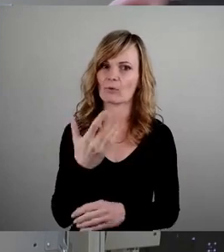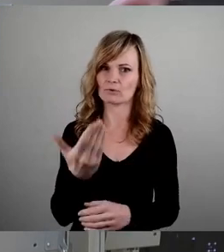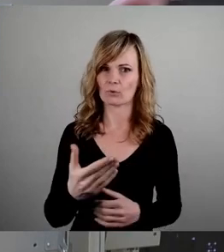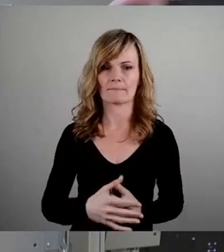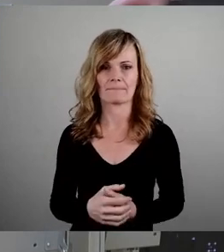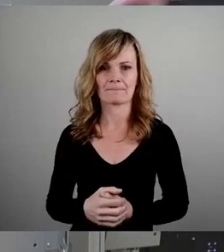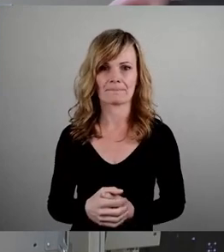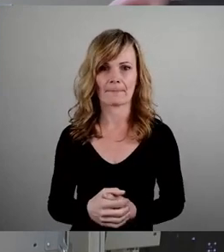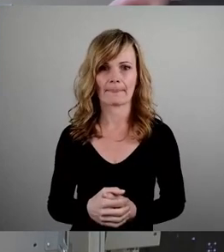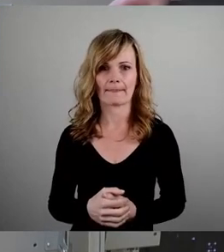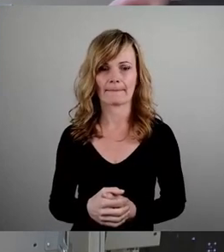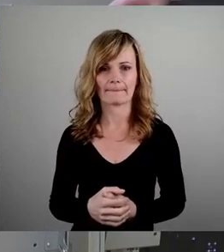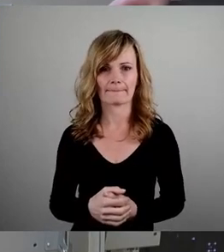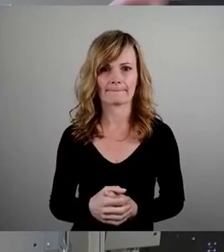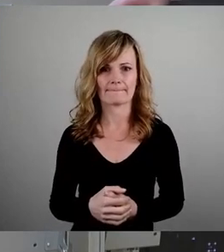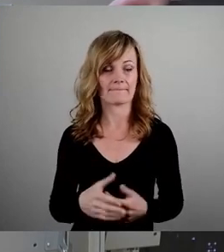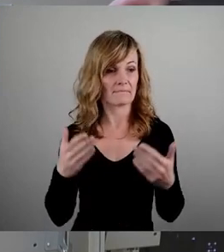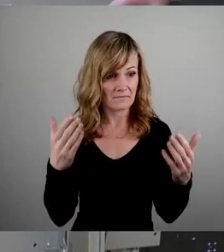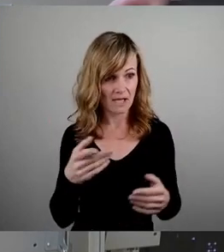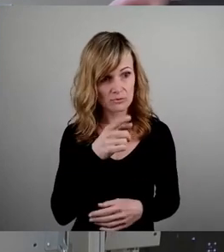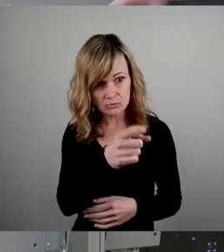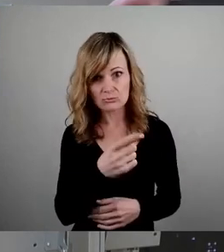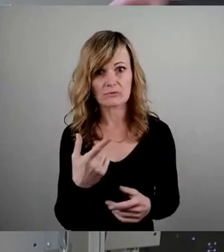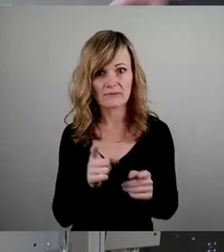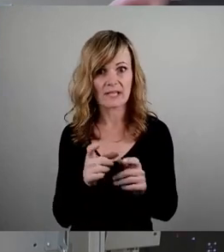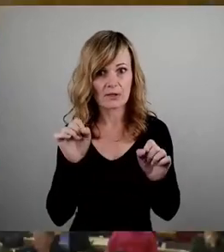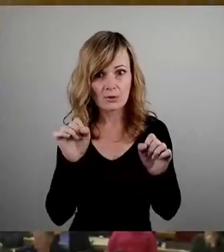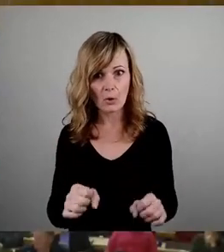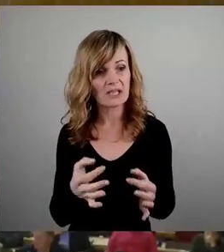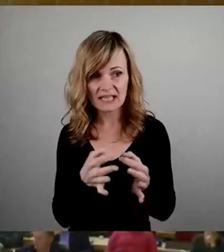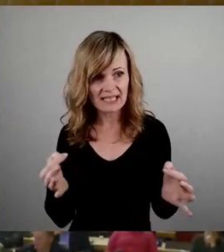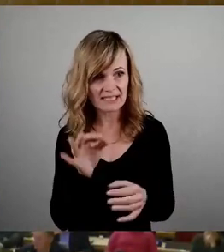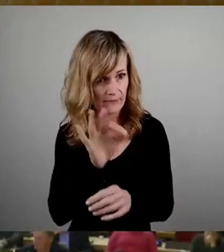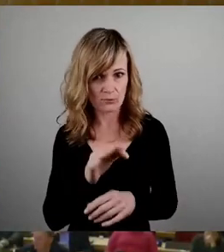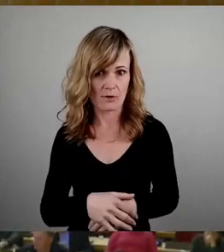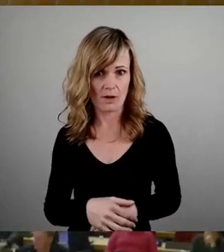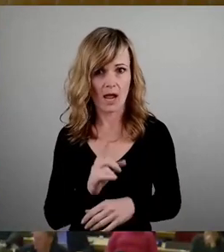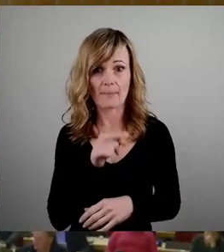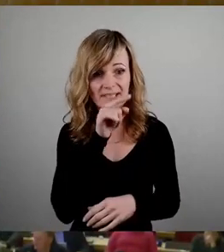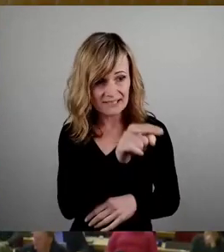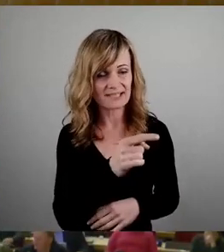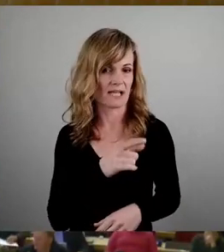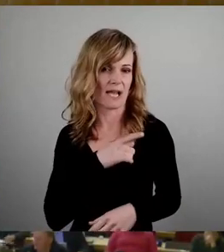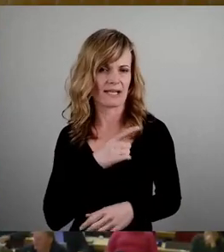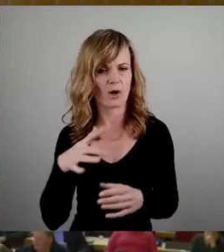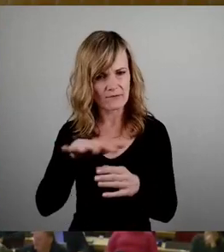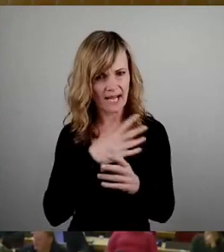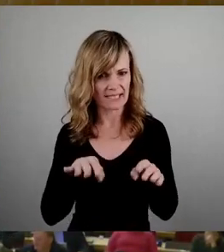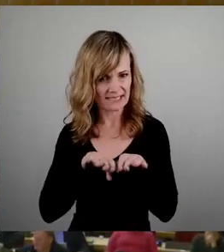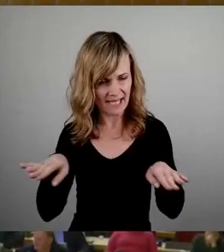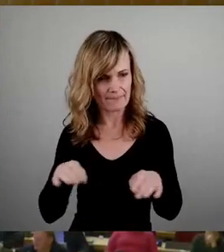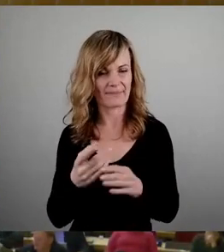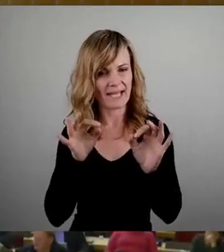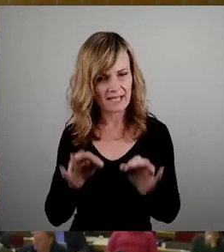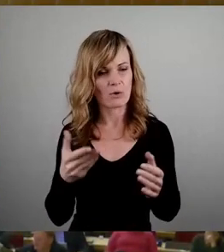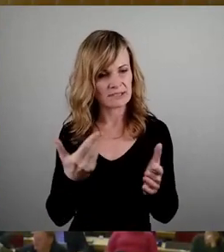Sie tun hier so, als wären Sie irgendwie, als könnten Sie da gar nichts dafür. Aber Sie sind es doch auf Landesebene, die genau in den